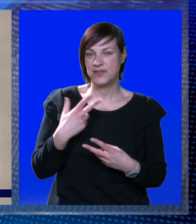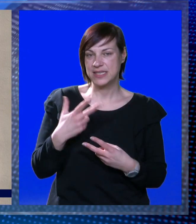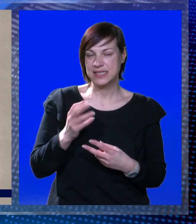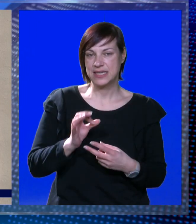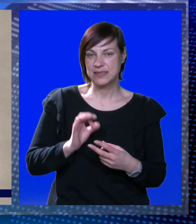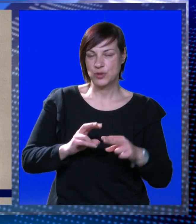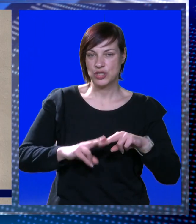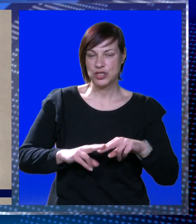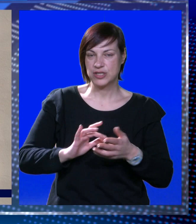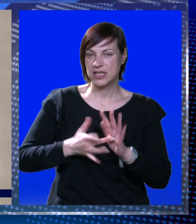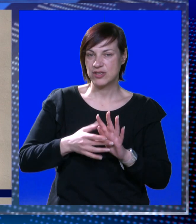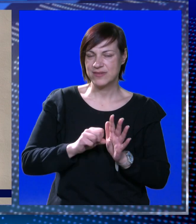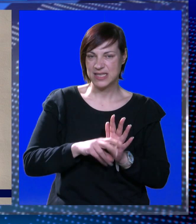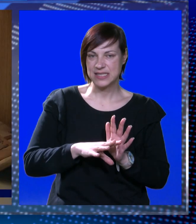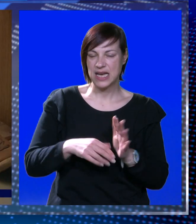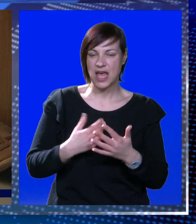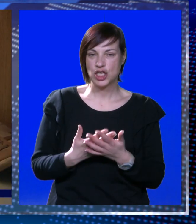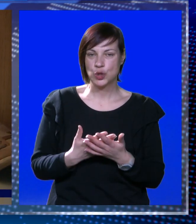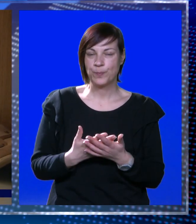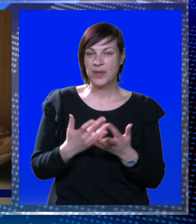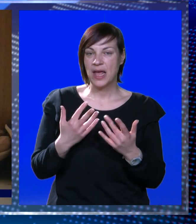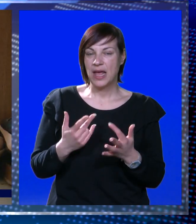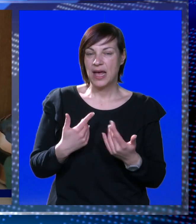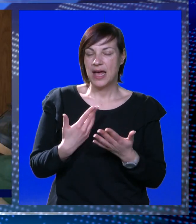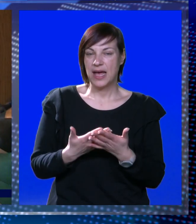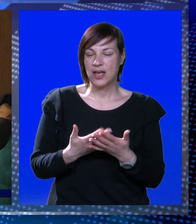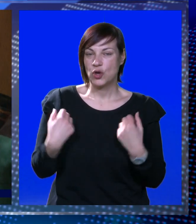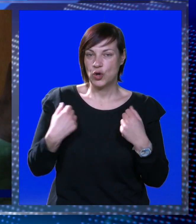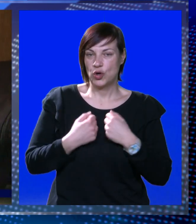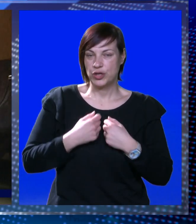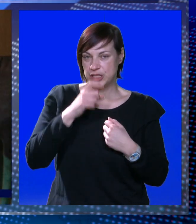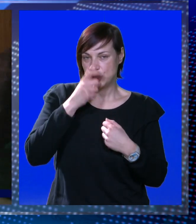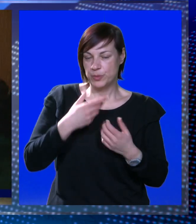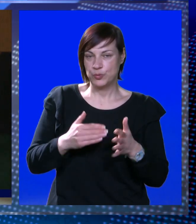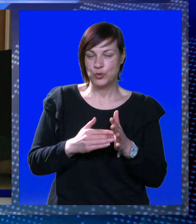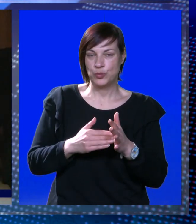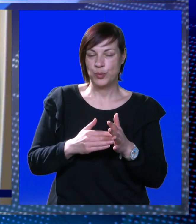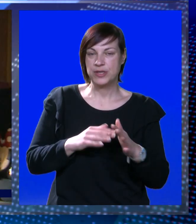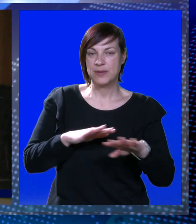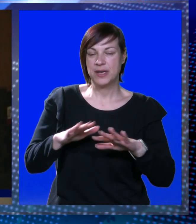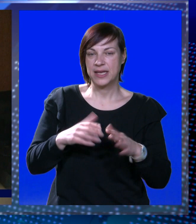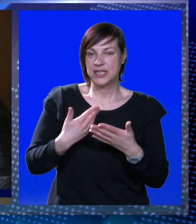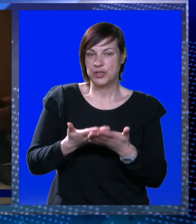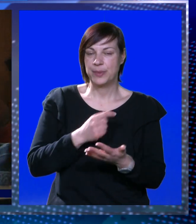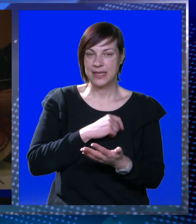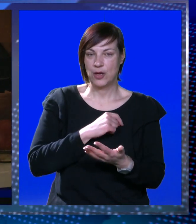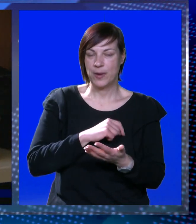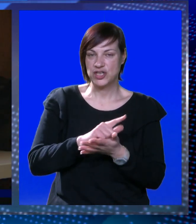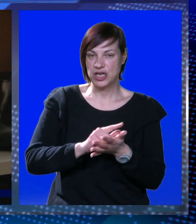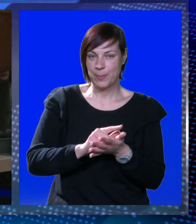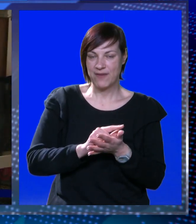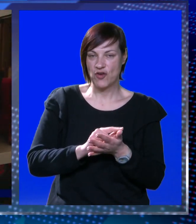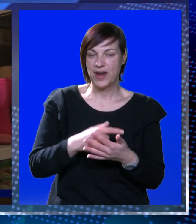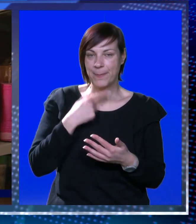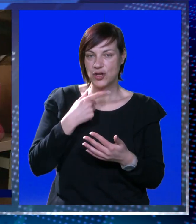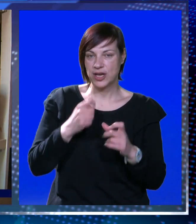20-30%, a ostalo je sve za reciklaž. A ukoliko u nekom trenutku odjeća i obuća budu potrebne, građani će o tome biti pravovremeno